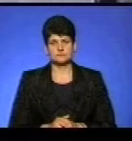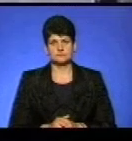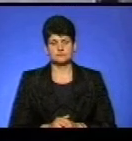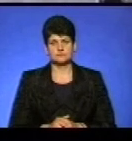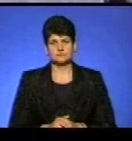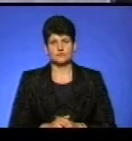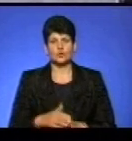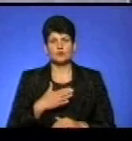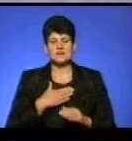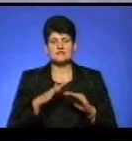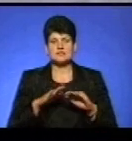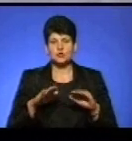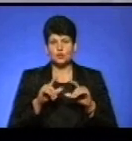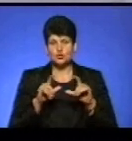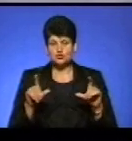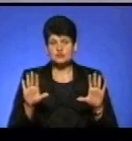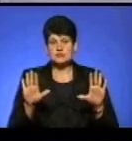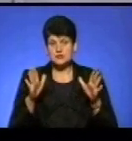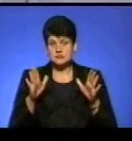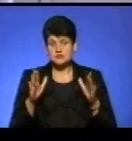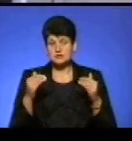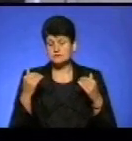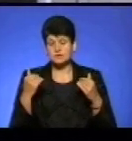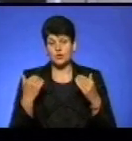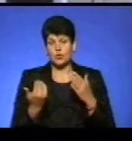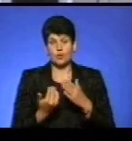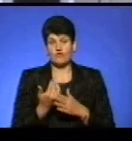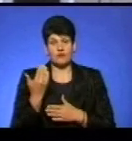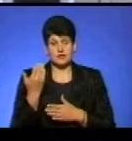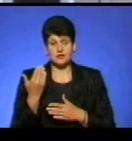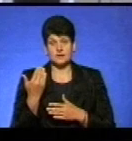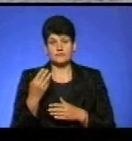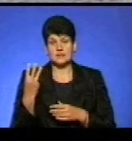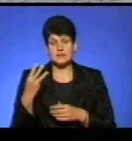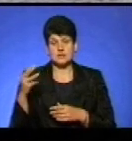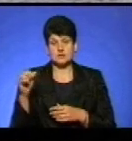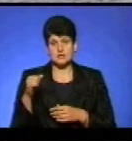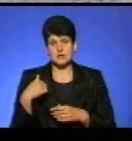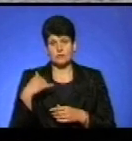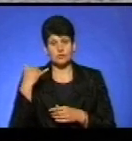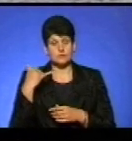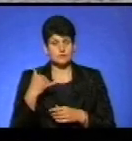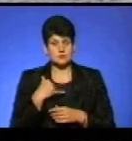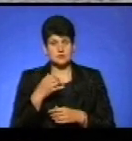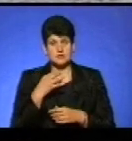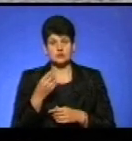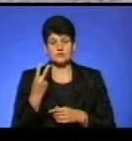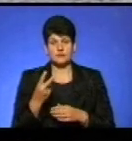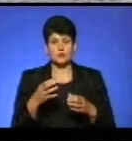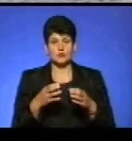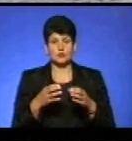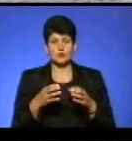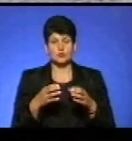У нас в садочку сталася така шокуюча новина, застала нас 30 серпня. Нас повідомили, що наших дві групки –